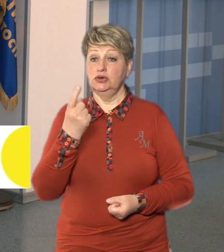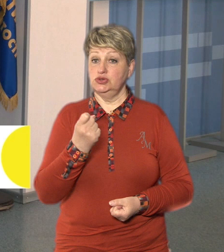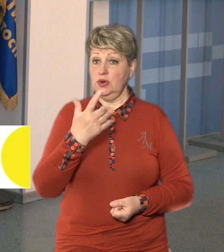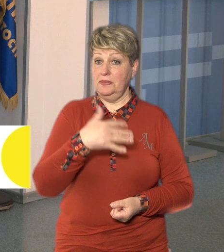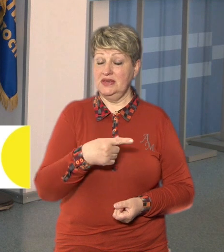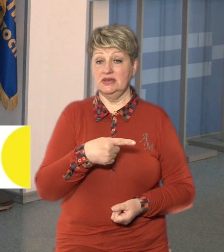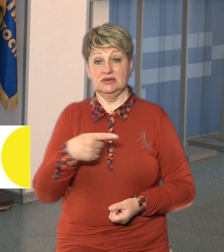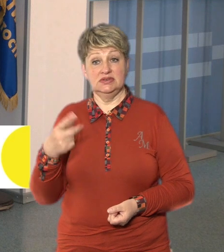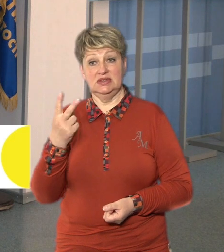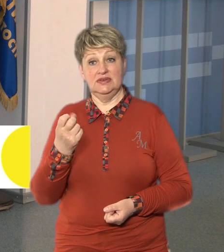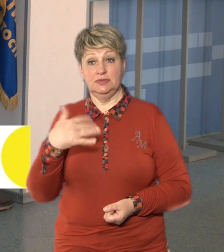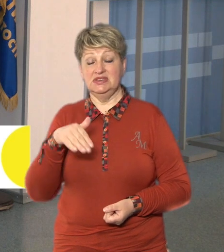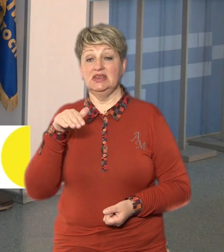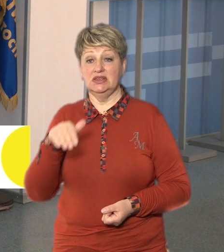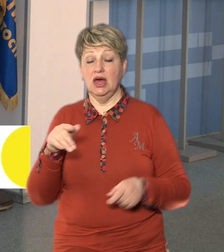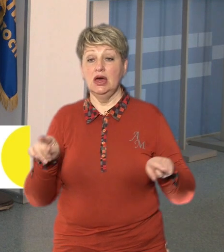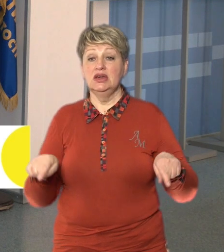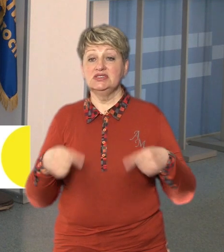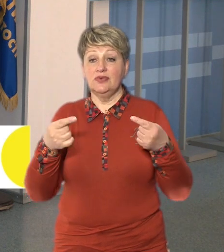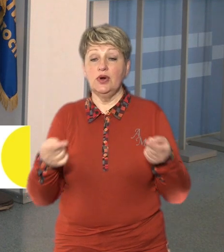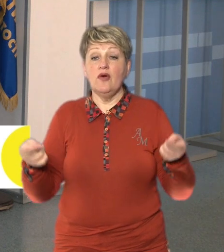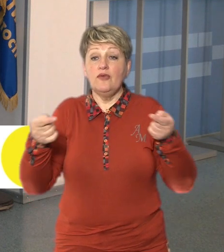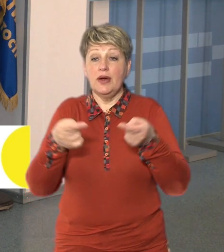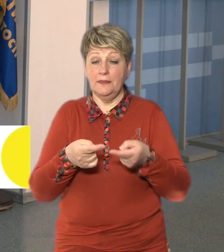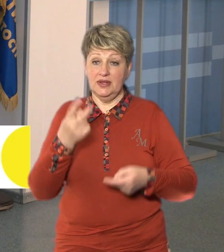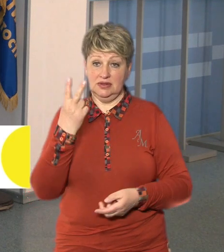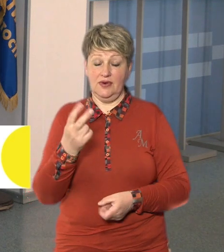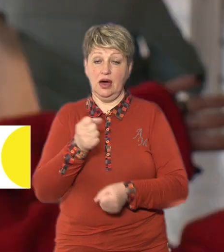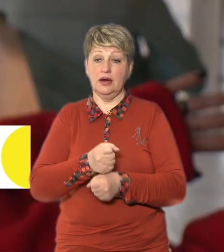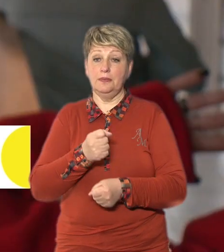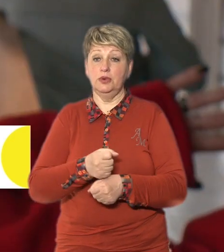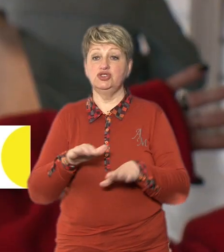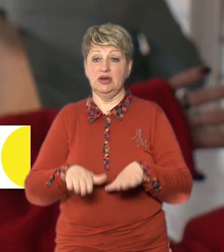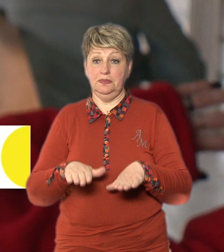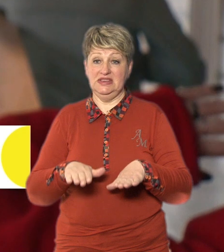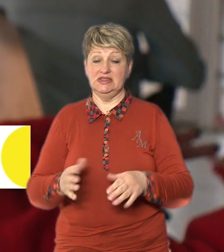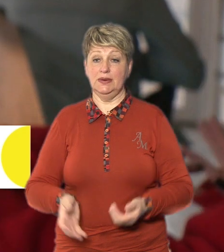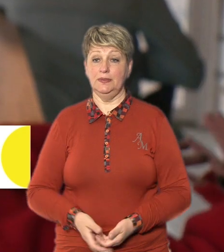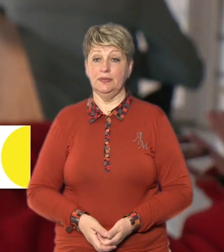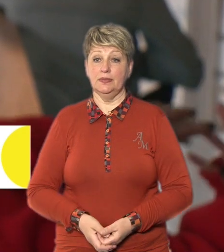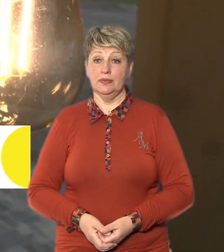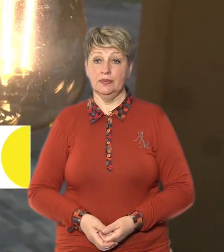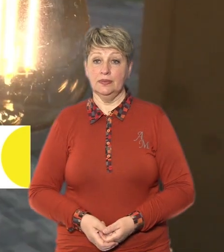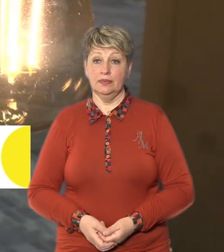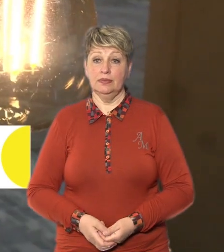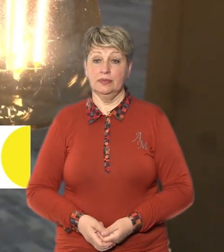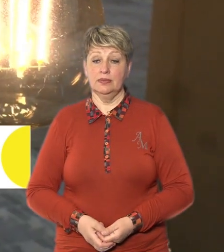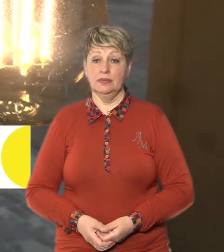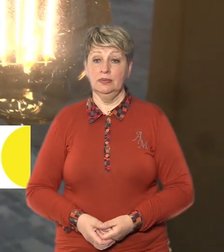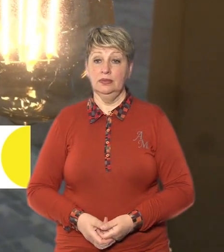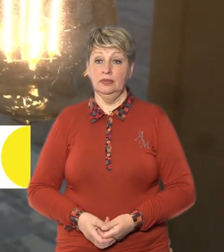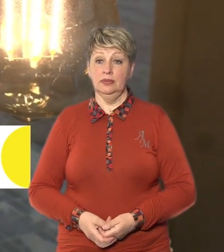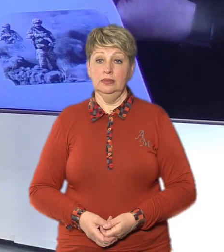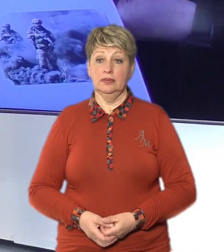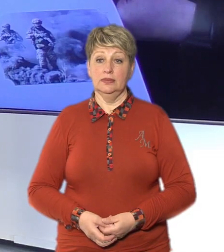250 тисяч, то створюється відповідно два робочих місця Тетяна Зазуля, Федір Коцаба, Суспільне новини,